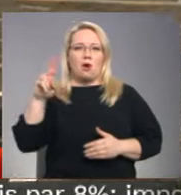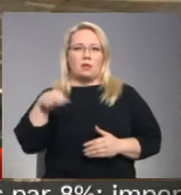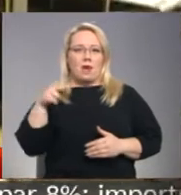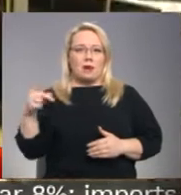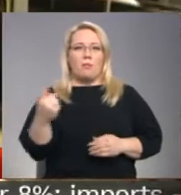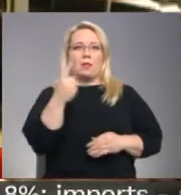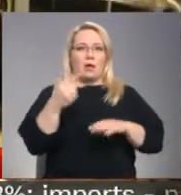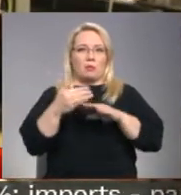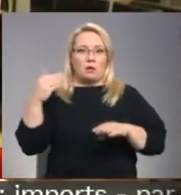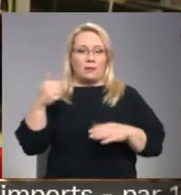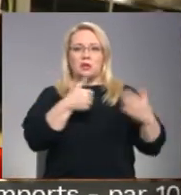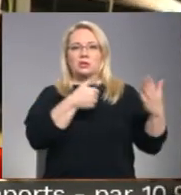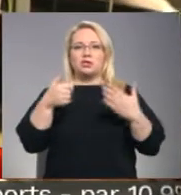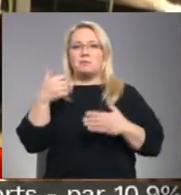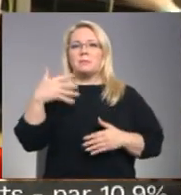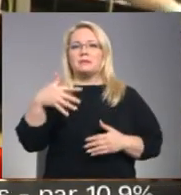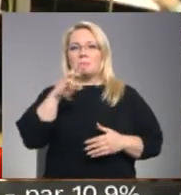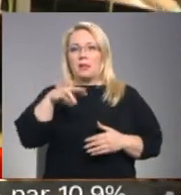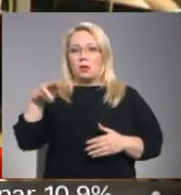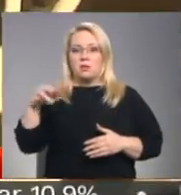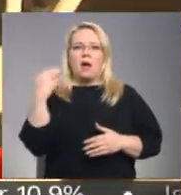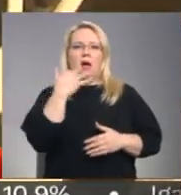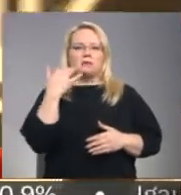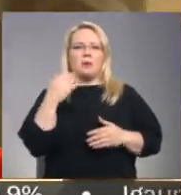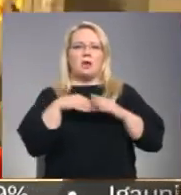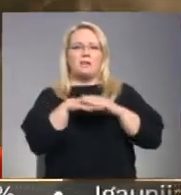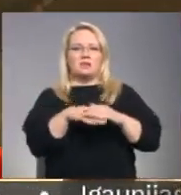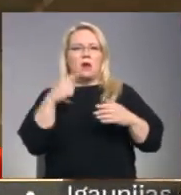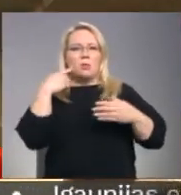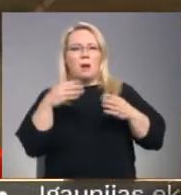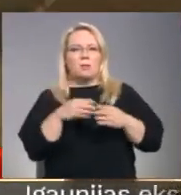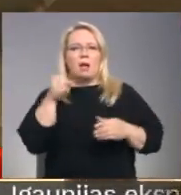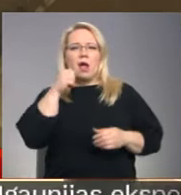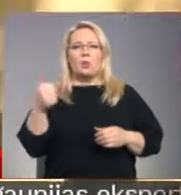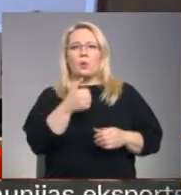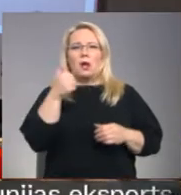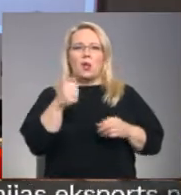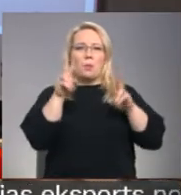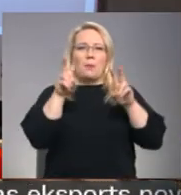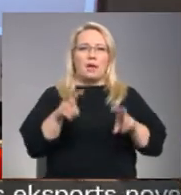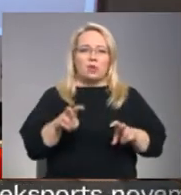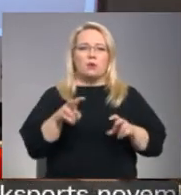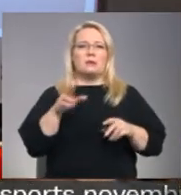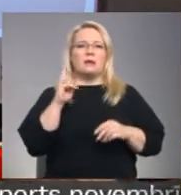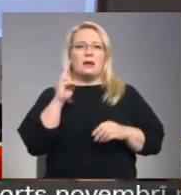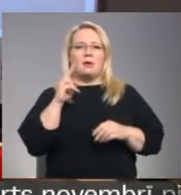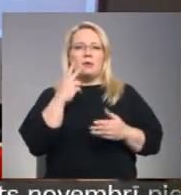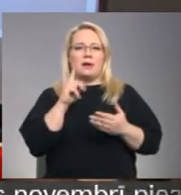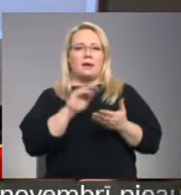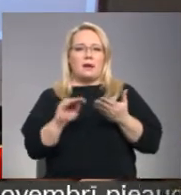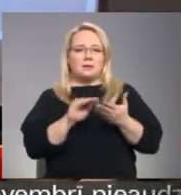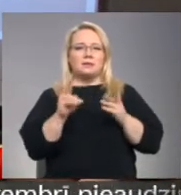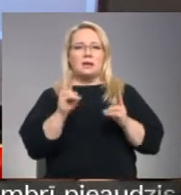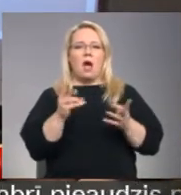gadu iepriekš – 650 miljonus. ārvalsts investora padomas igadējais pētījums par investīciju vidi tikmēr liecina, ka